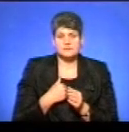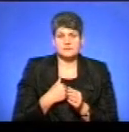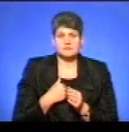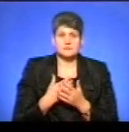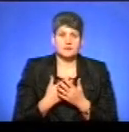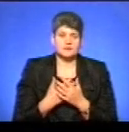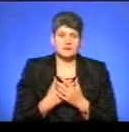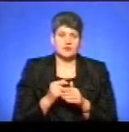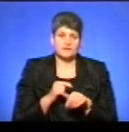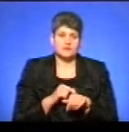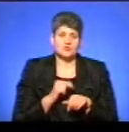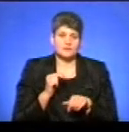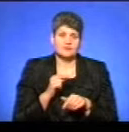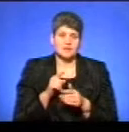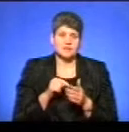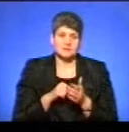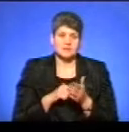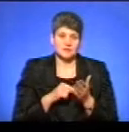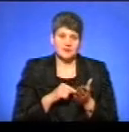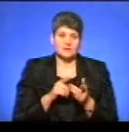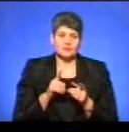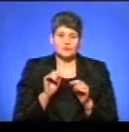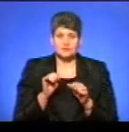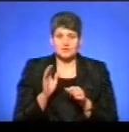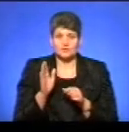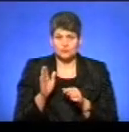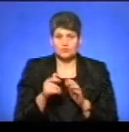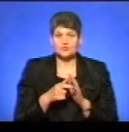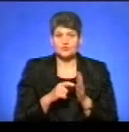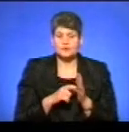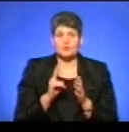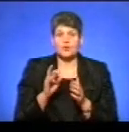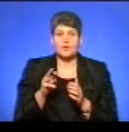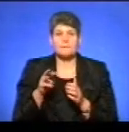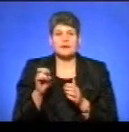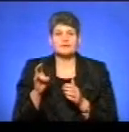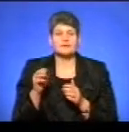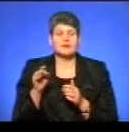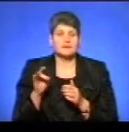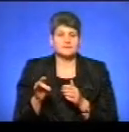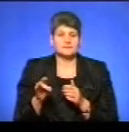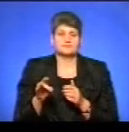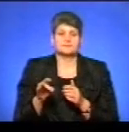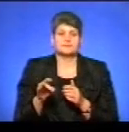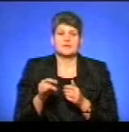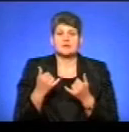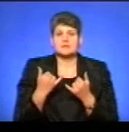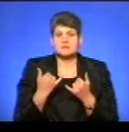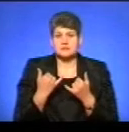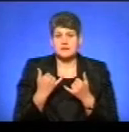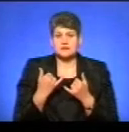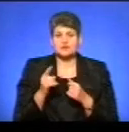напевно, як відчував таке запитання, що воно можливо буде в студії, чи коментар, зараз,